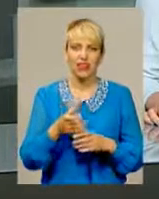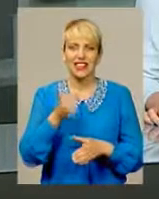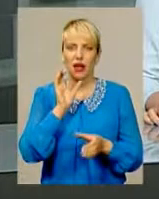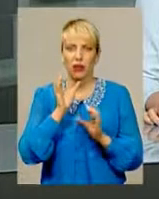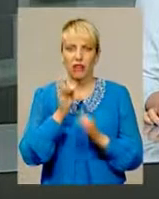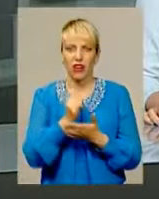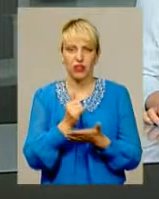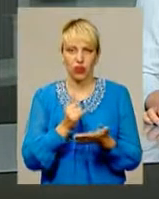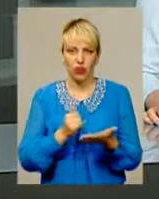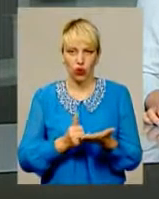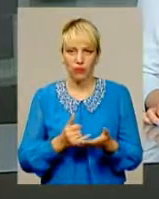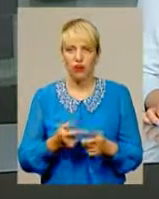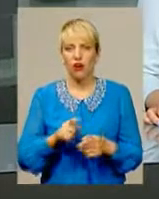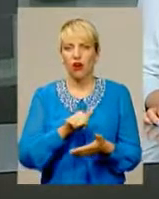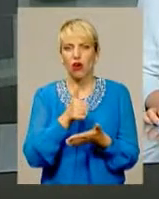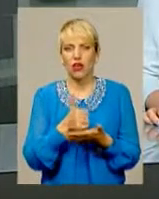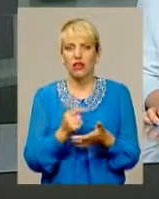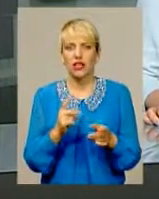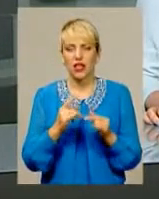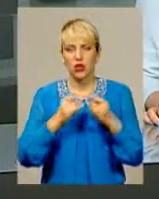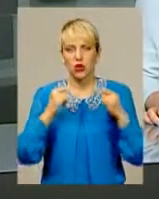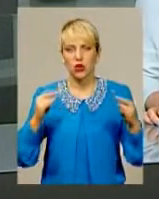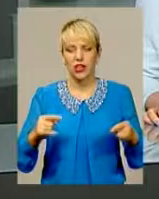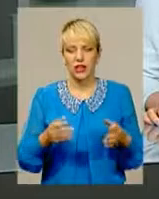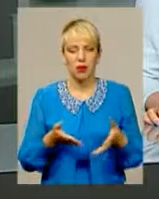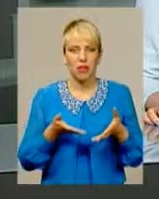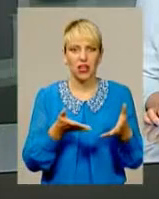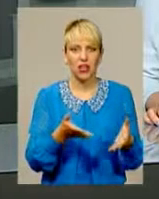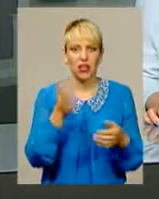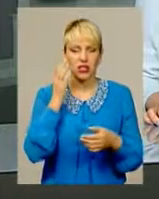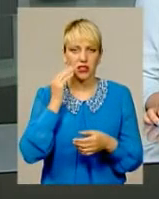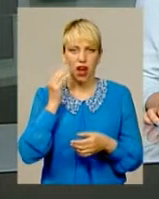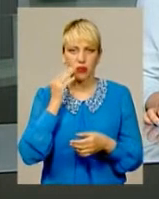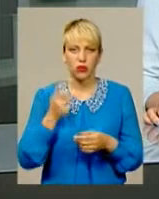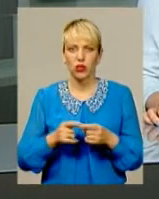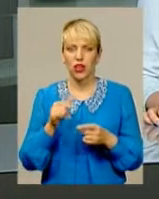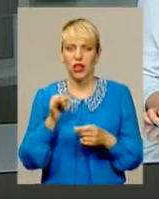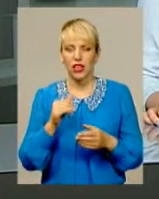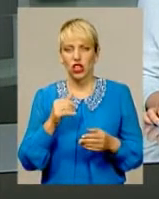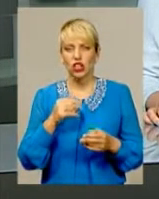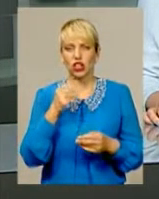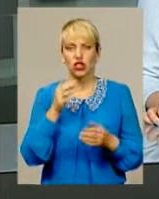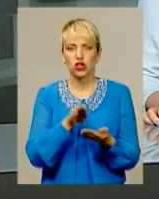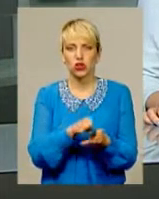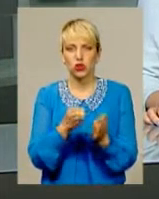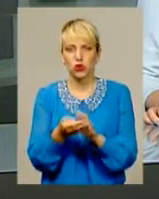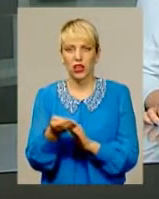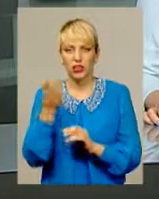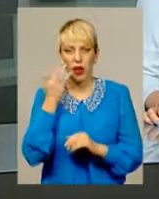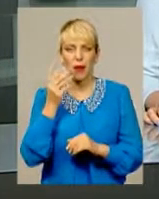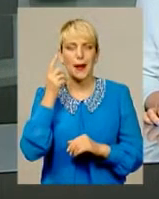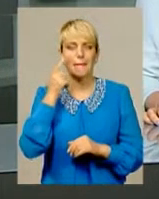щоб садовина родила. Головні на святковому столі – печені яблука, штруделі з яблучною начинкою та медовий узвар.